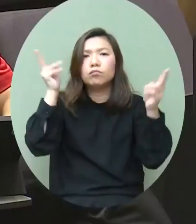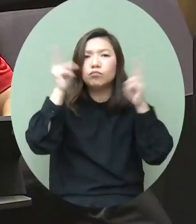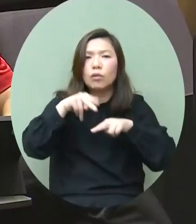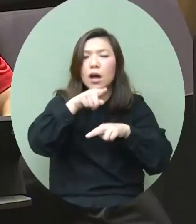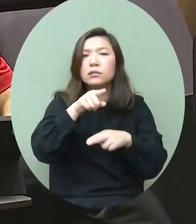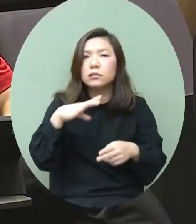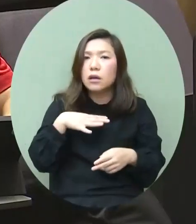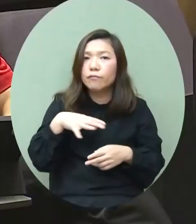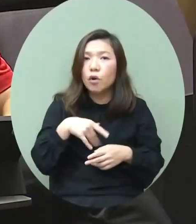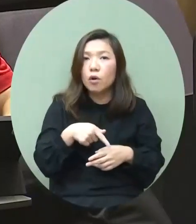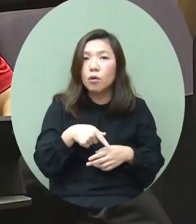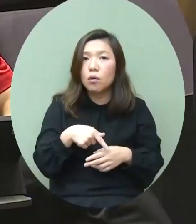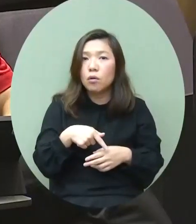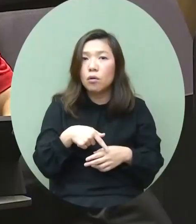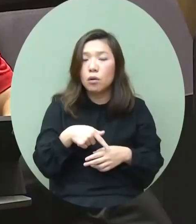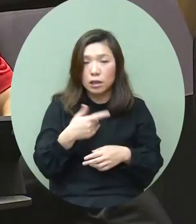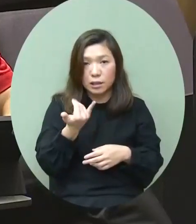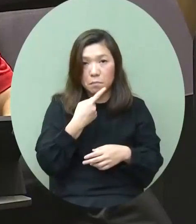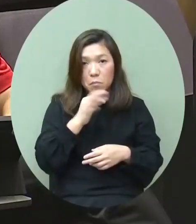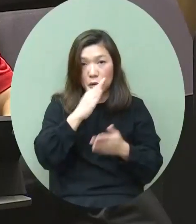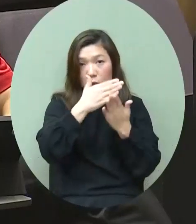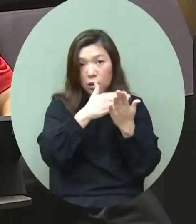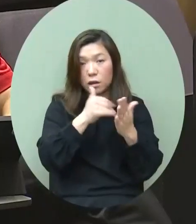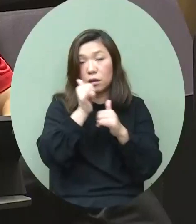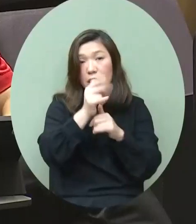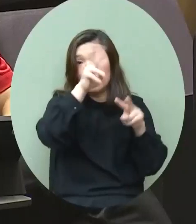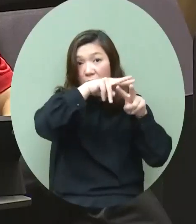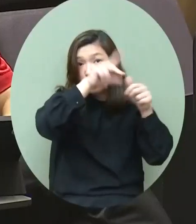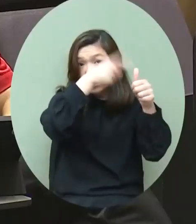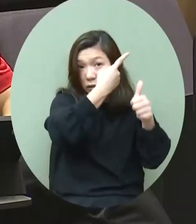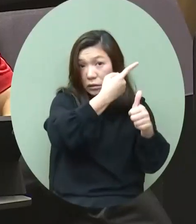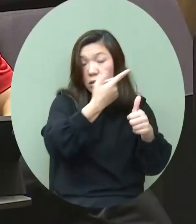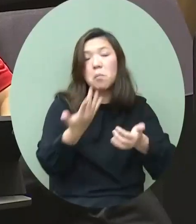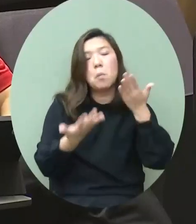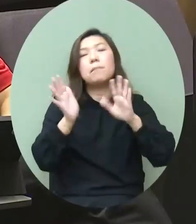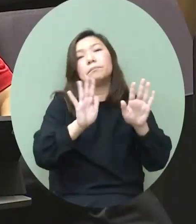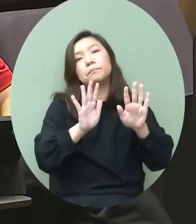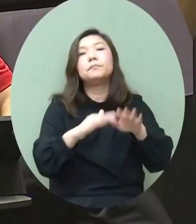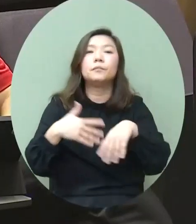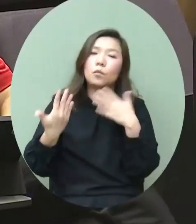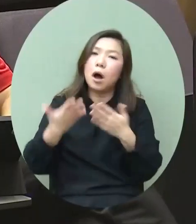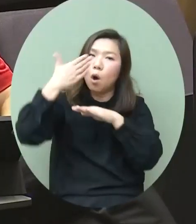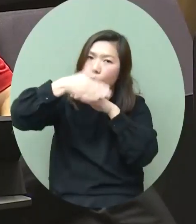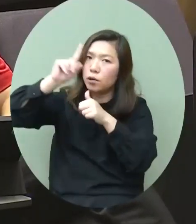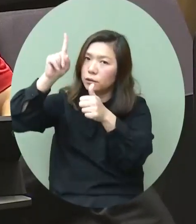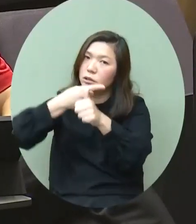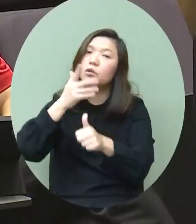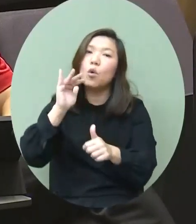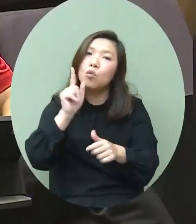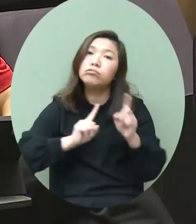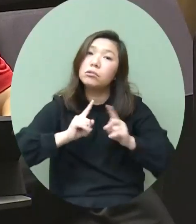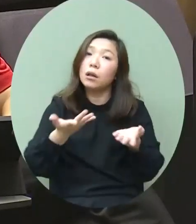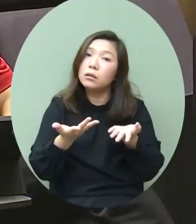有沒有一個原則就是必須要跟內地先通關或者其實不需要的跟海外先通關都可以